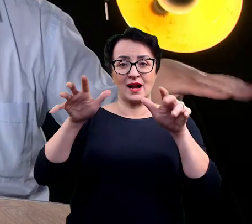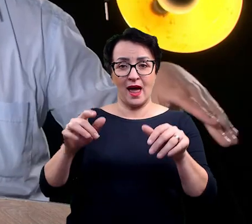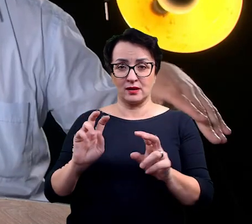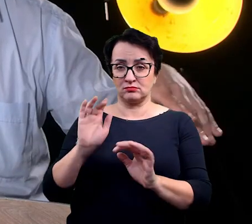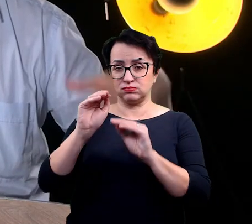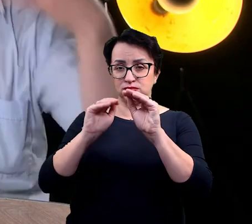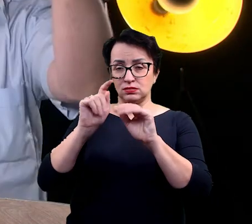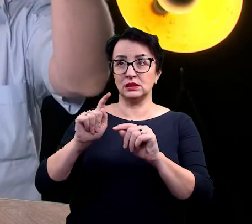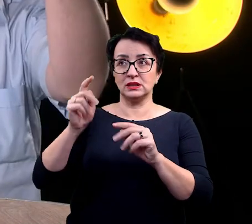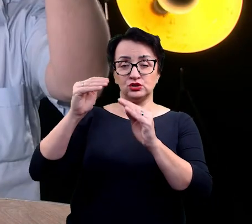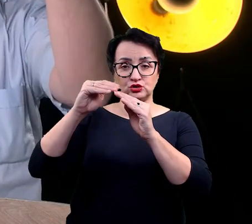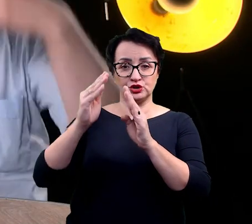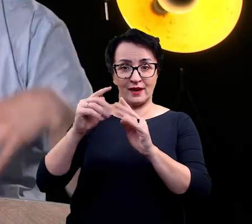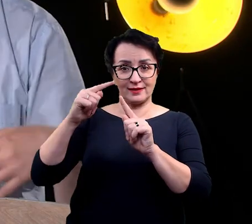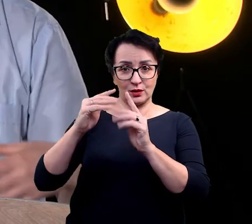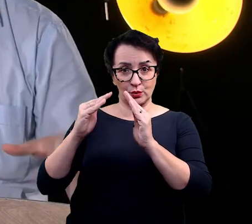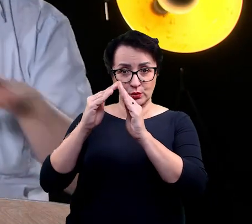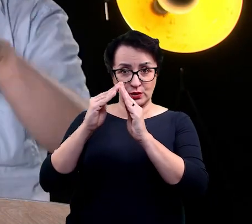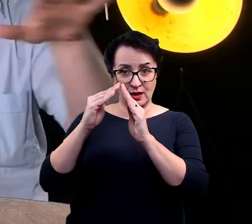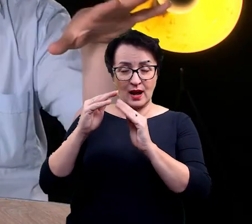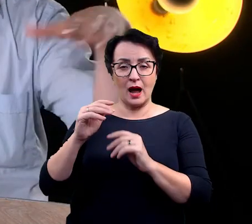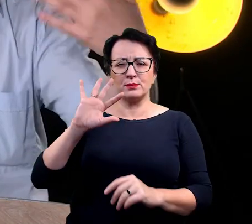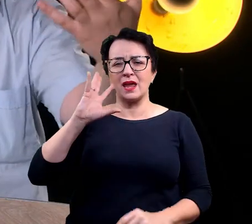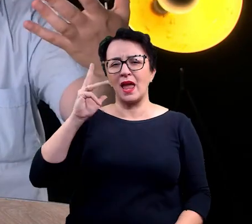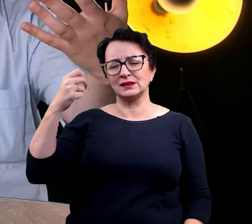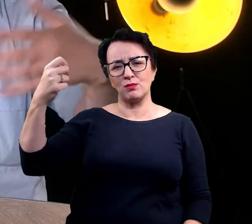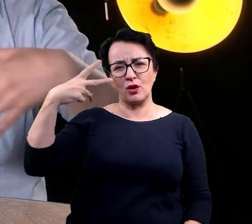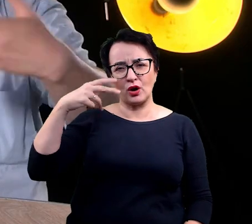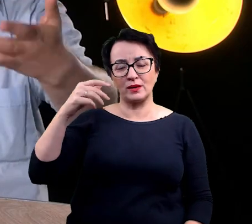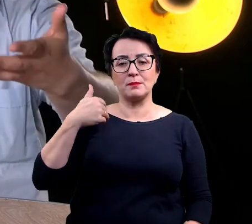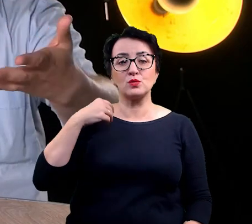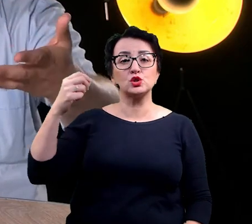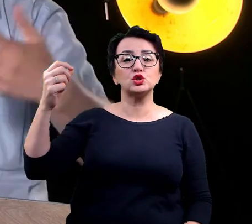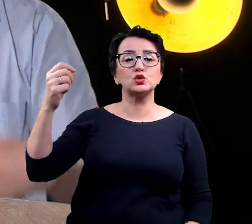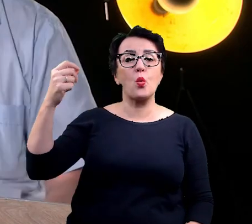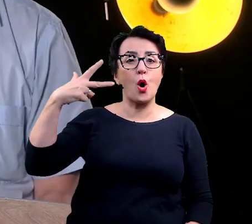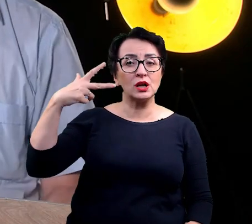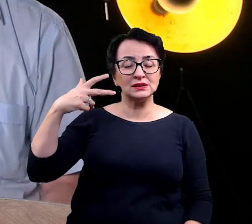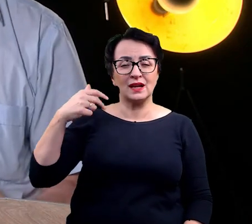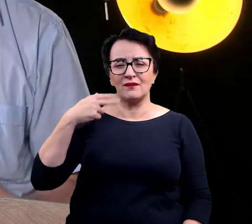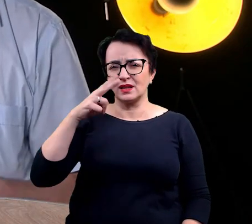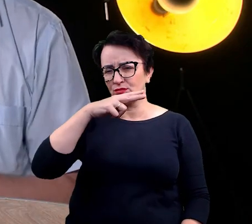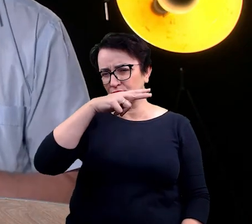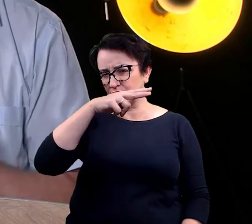pogoda, słońce świeciło, prawie że już od północy i widziałem widok na Islandię i na te wyspy Westmanyjera.